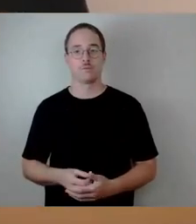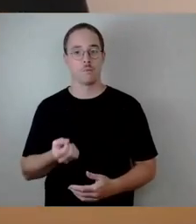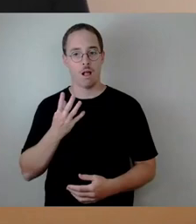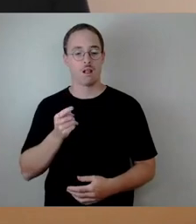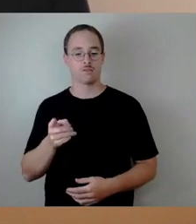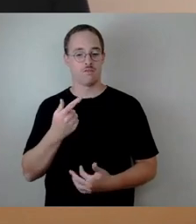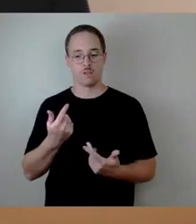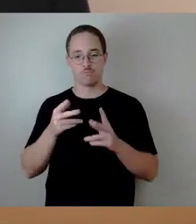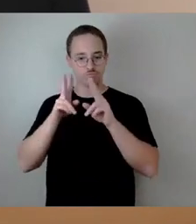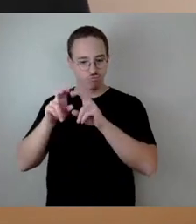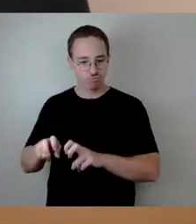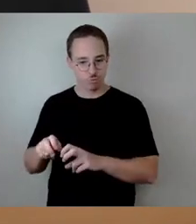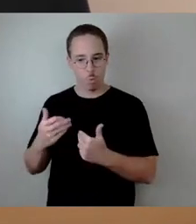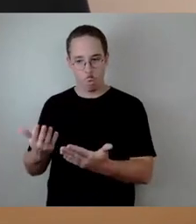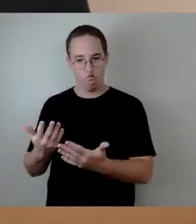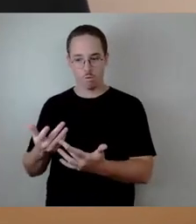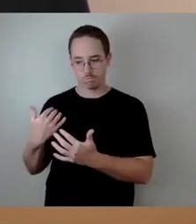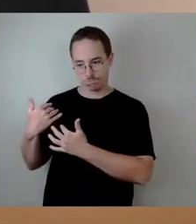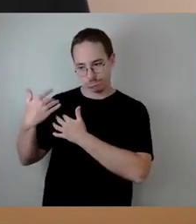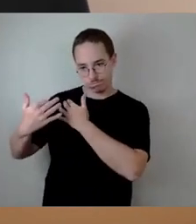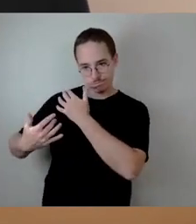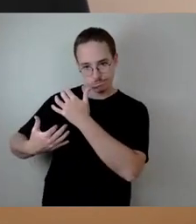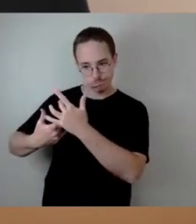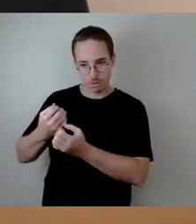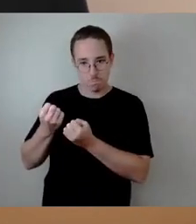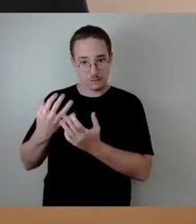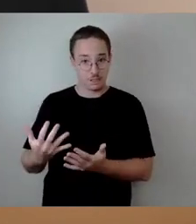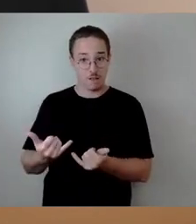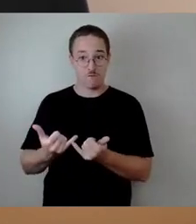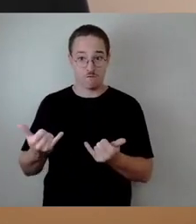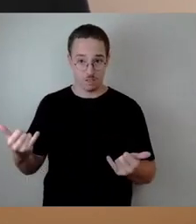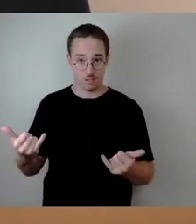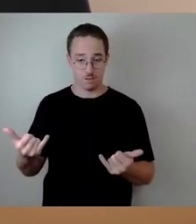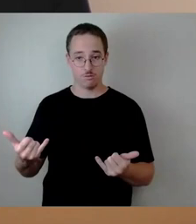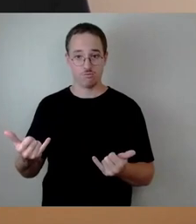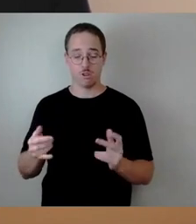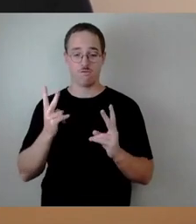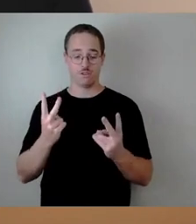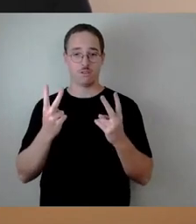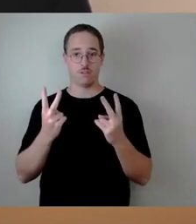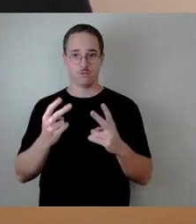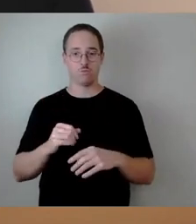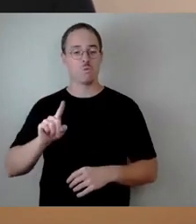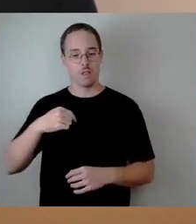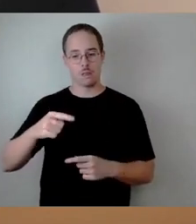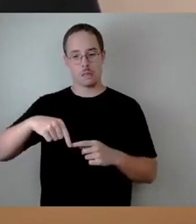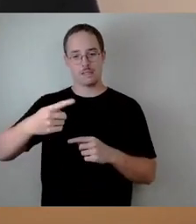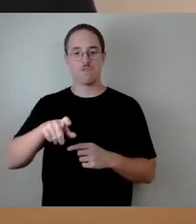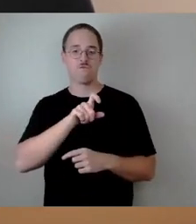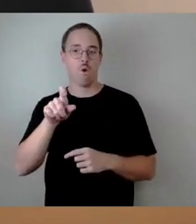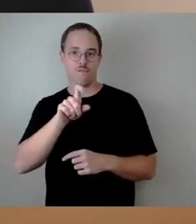kommen, und natürlich auch jetzt, wie können wir die nächsten Wochen und Monate gestalten. Das ist völlig d'accord.